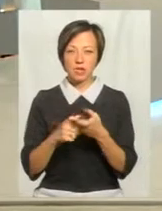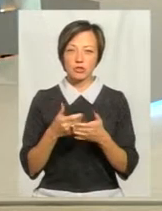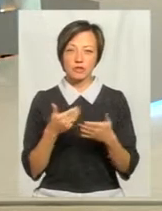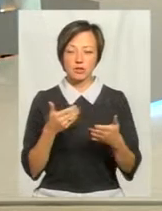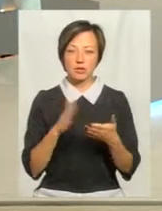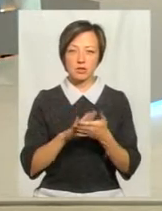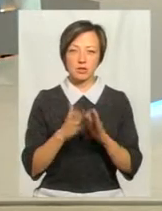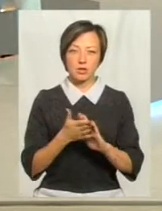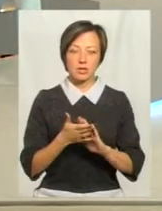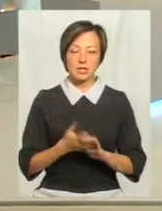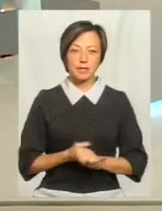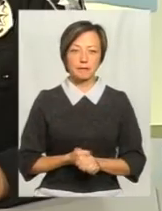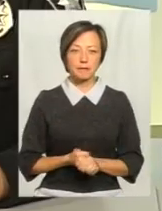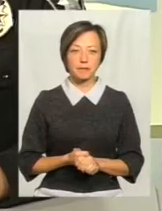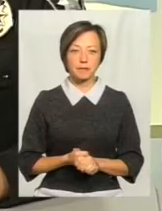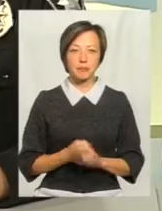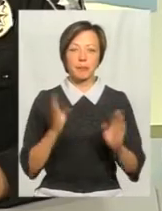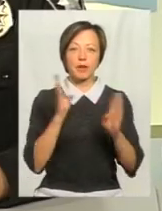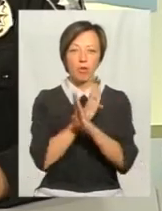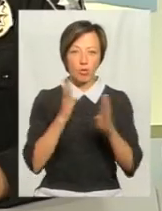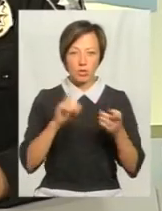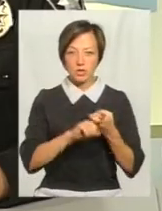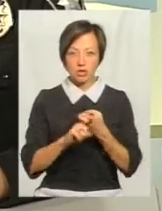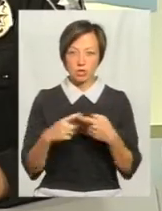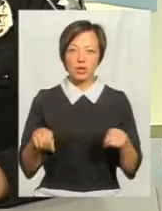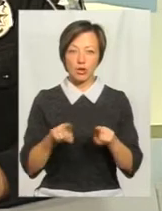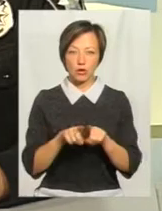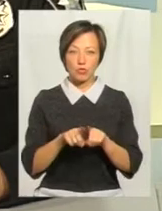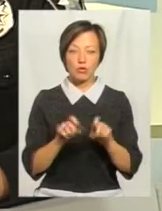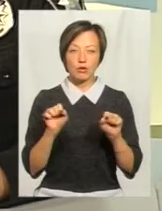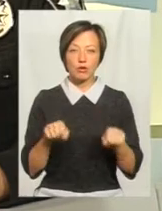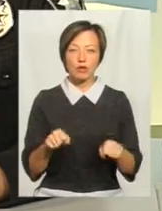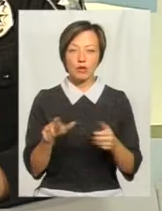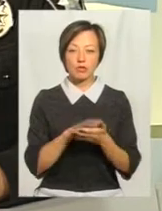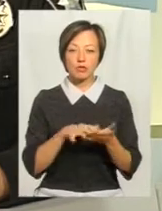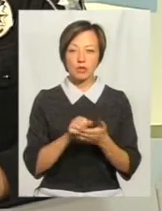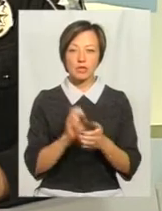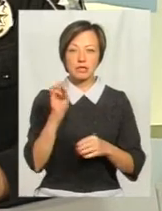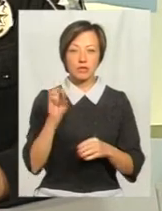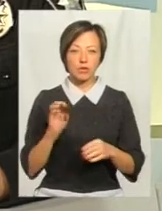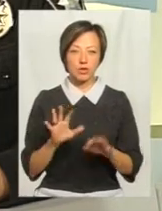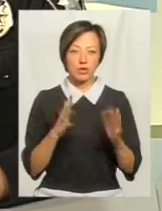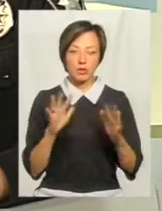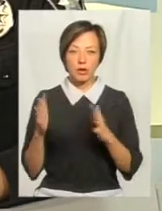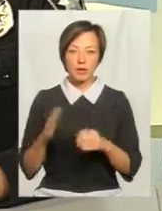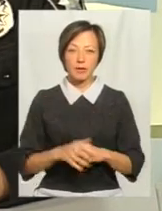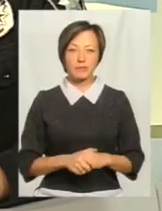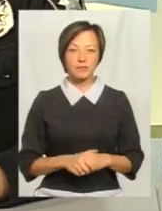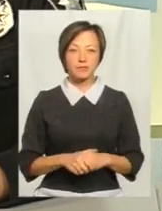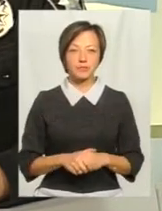погоди, залежить також, що можуть якісь виходити з ладу, окислятися якісь контакти.